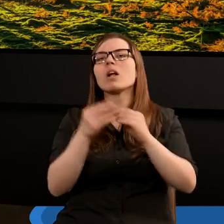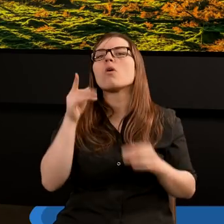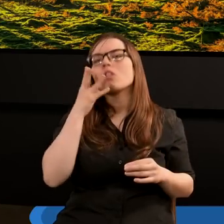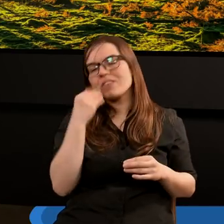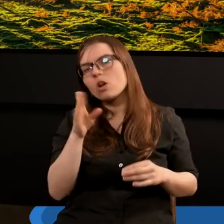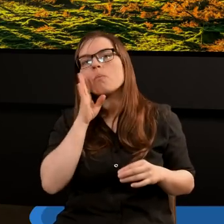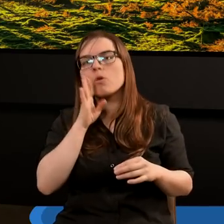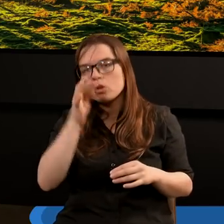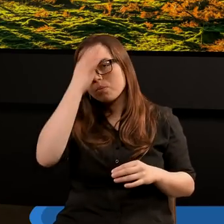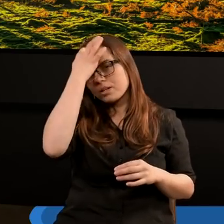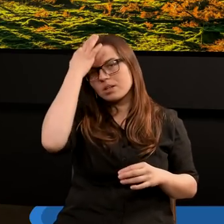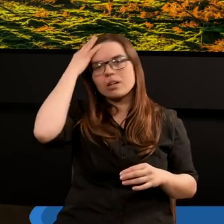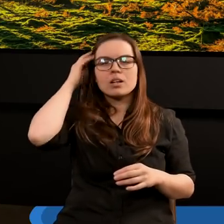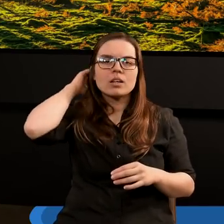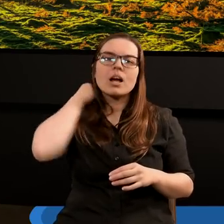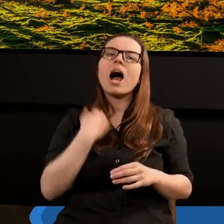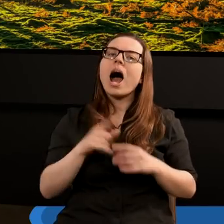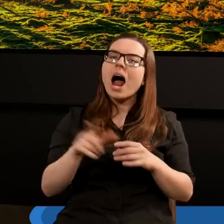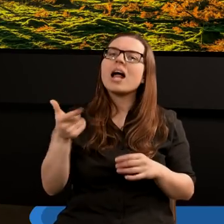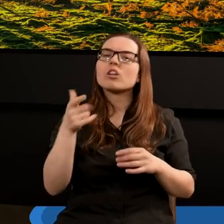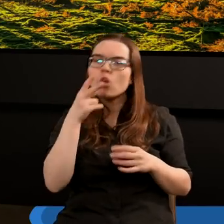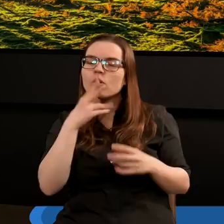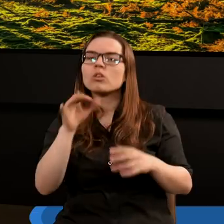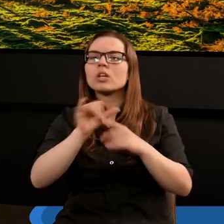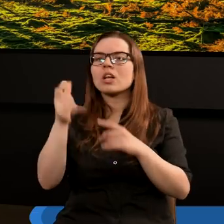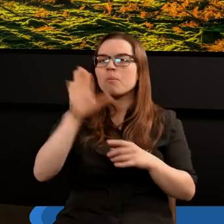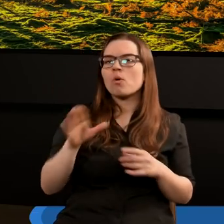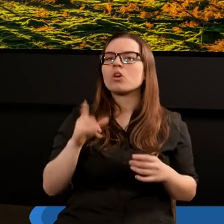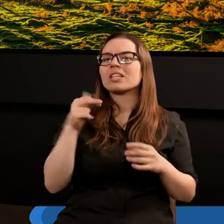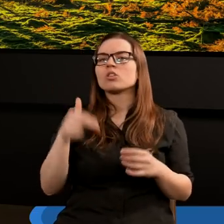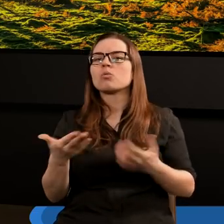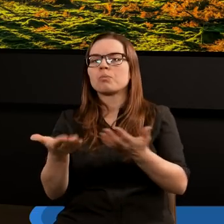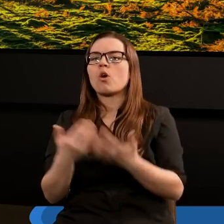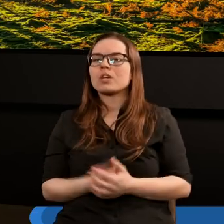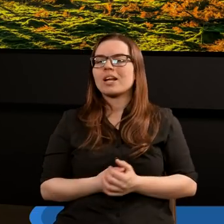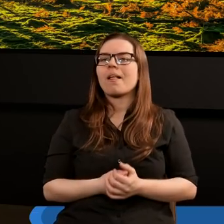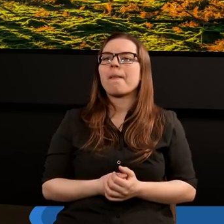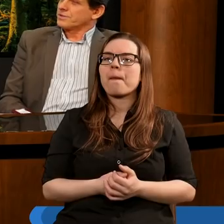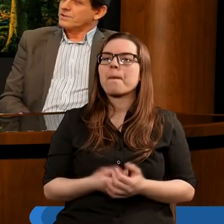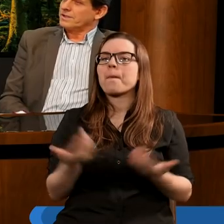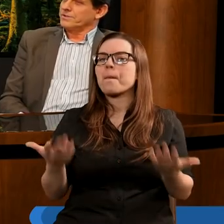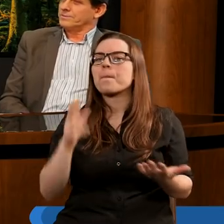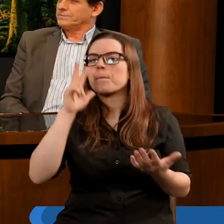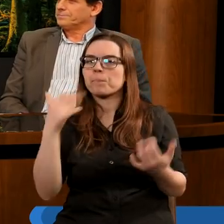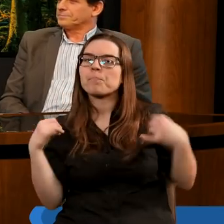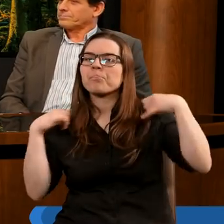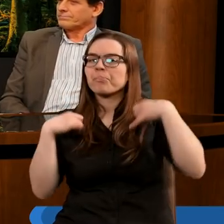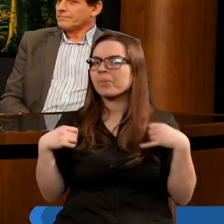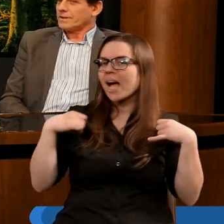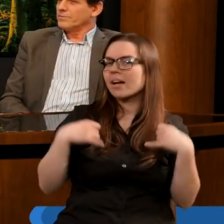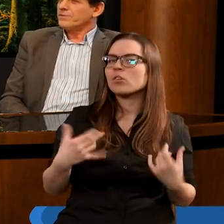podobnie, ale nie będzie jednak takie same, jak to, co jest Boże. Zdzisiu, bardzo proszę. Trzeci Anioł